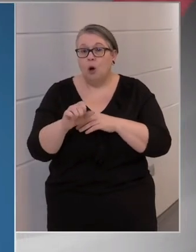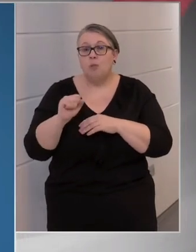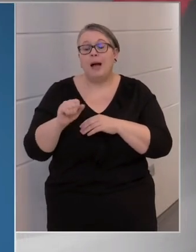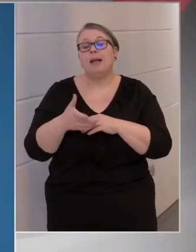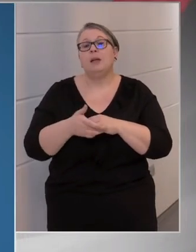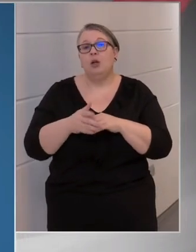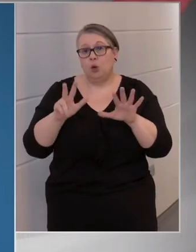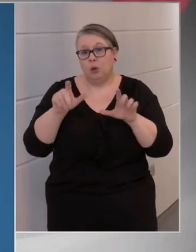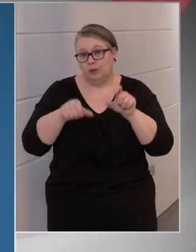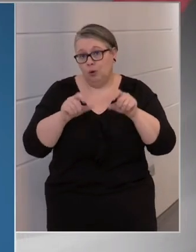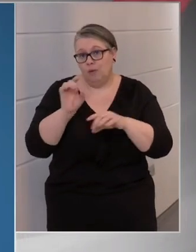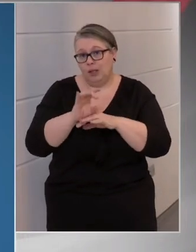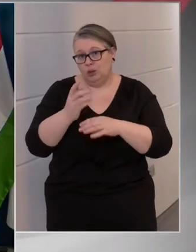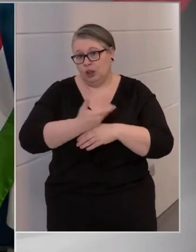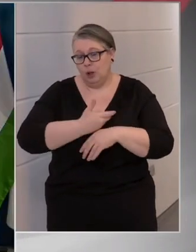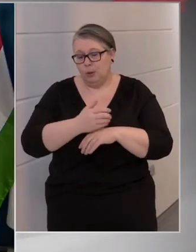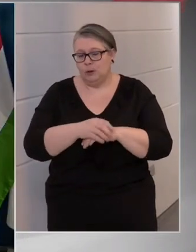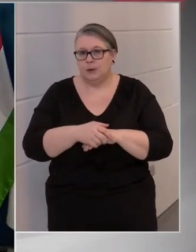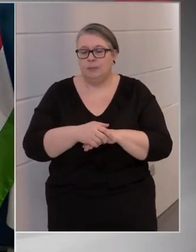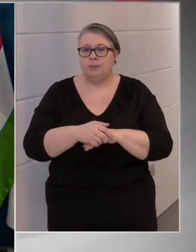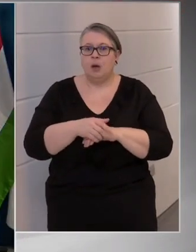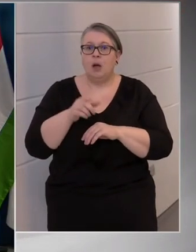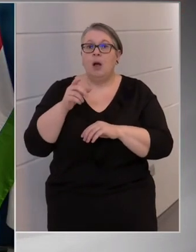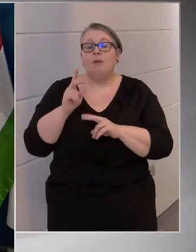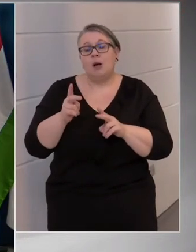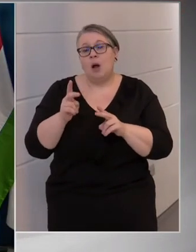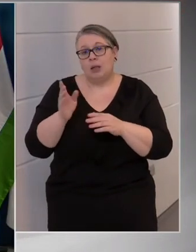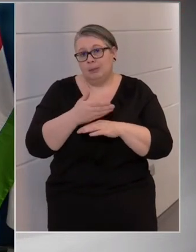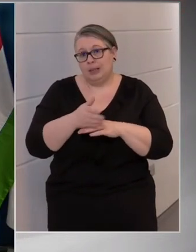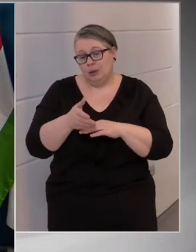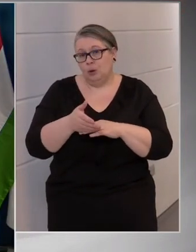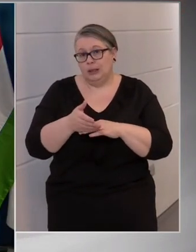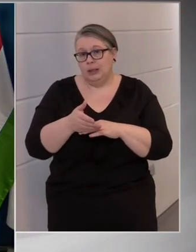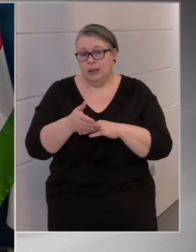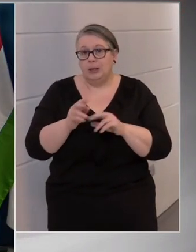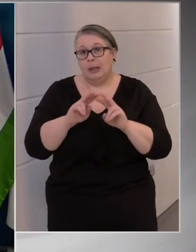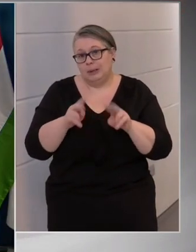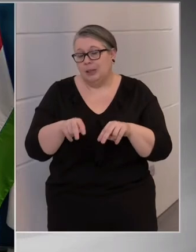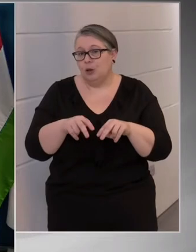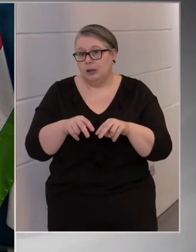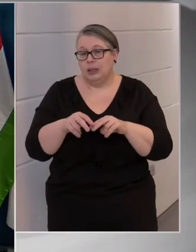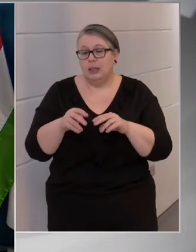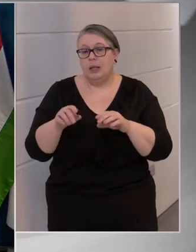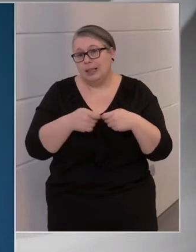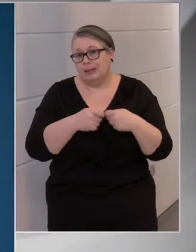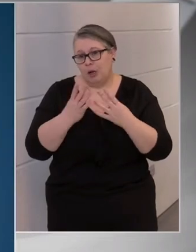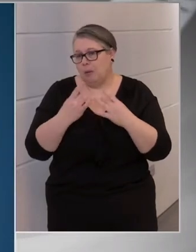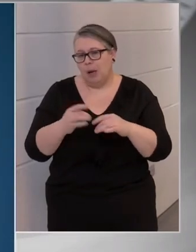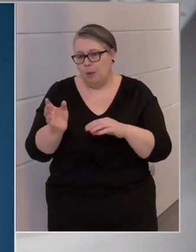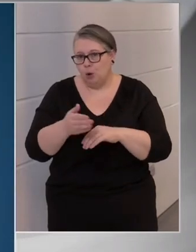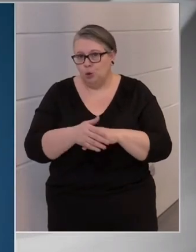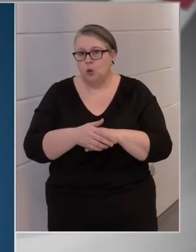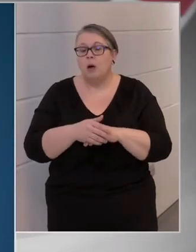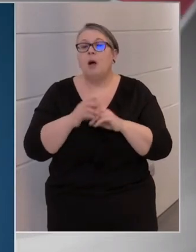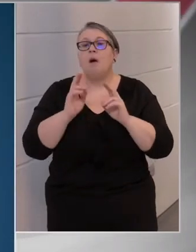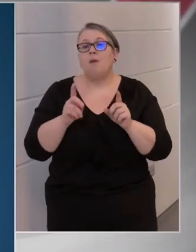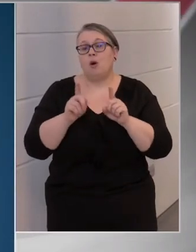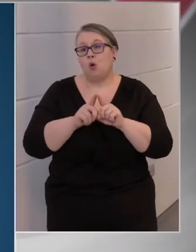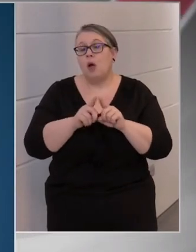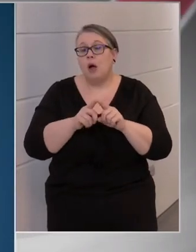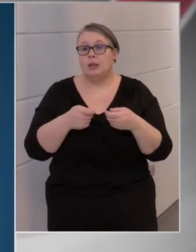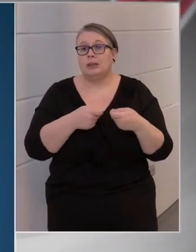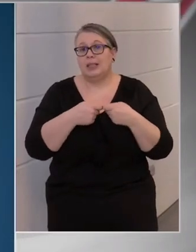is megfertőzöttek? Vannak nemzetközi rendezvények, sportrendezvények is, amiket lemondtunk, és van, ahol a